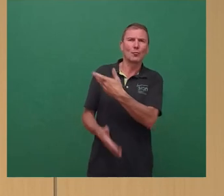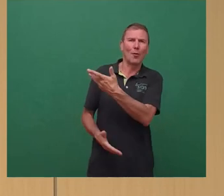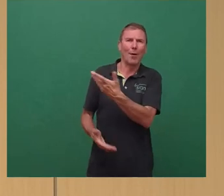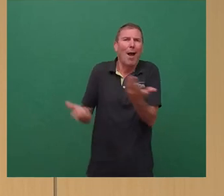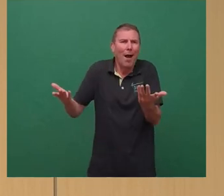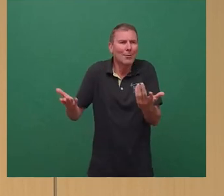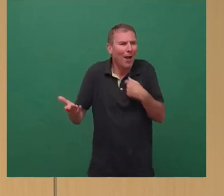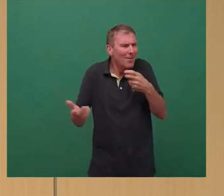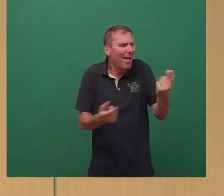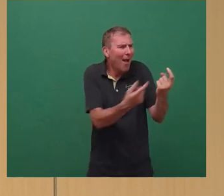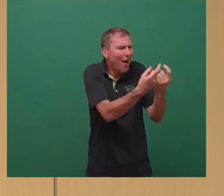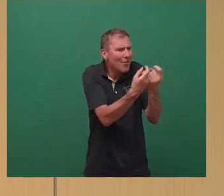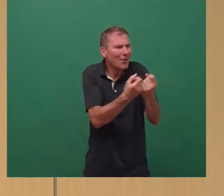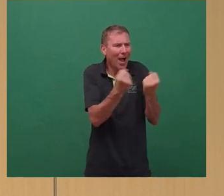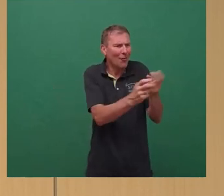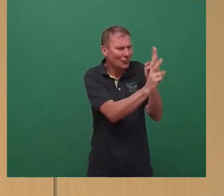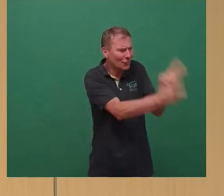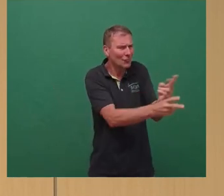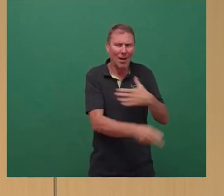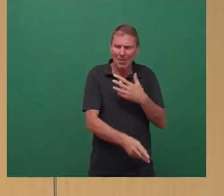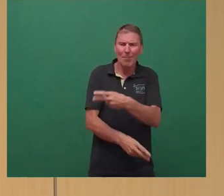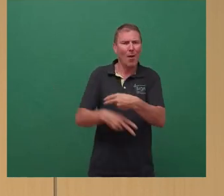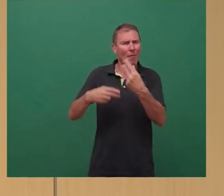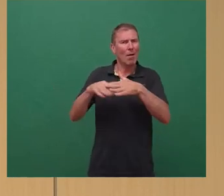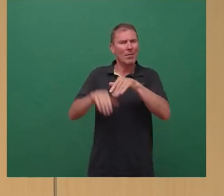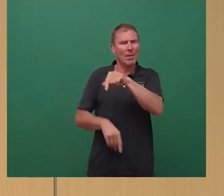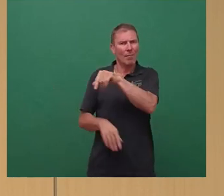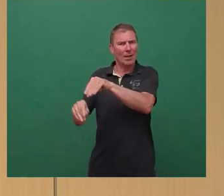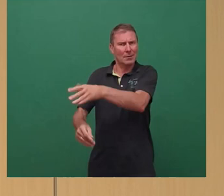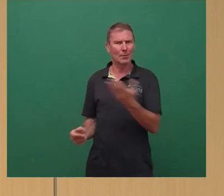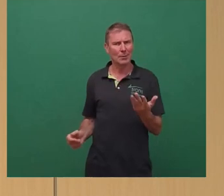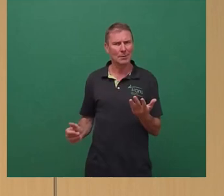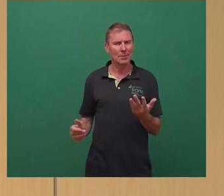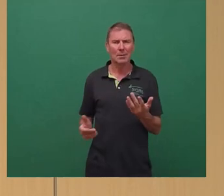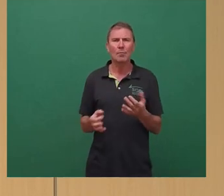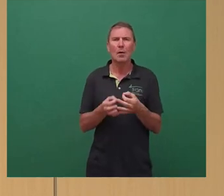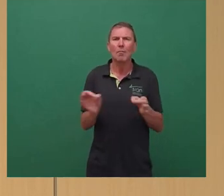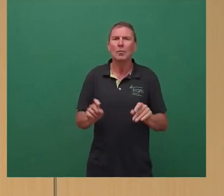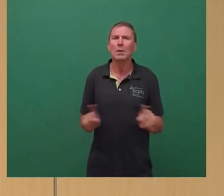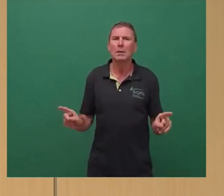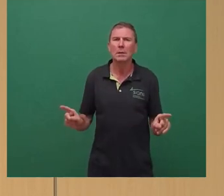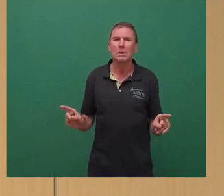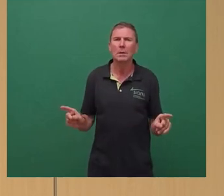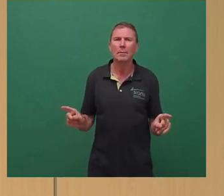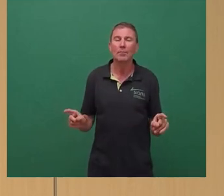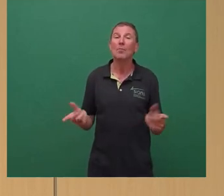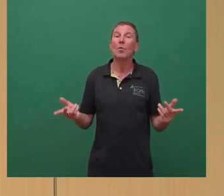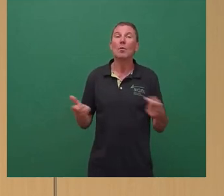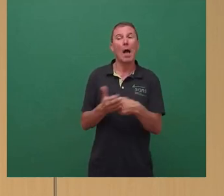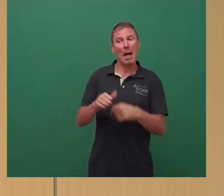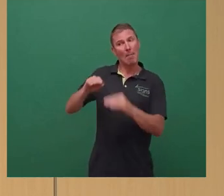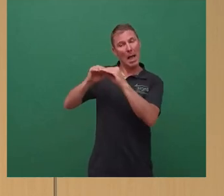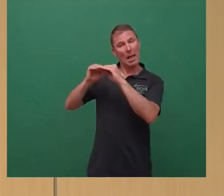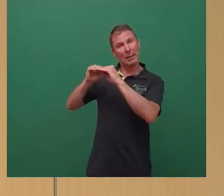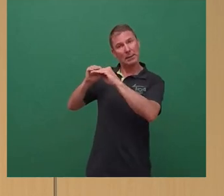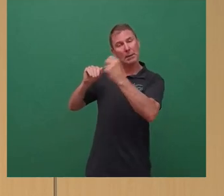ihr Auto stehen zu lassen, öfter mal und stattdessen mit Bus und Bahn zu fahren. Oder aber man hält die Preise ganz bewusst